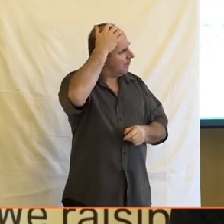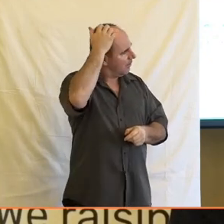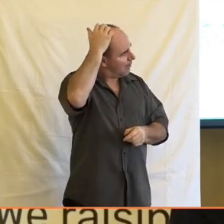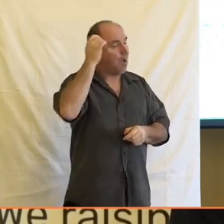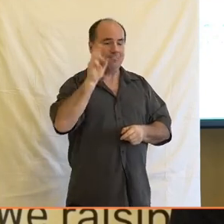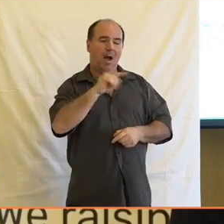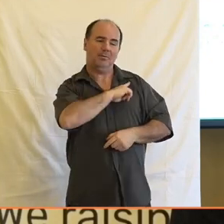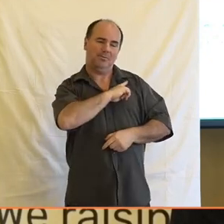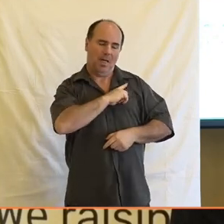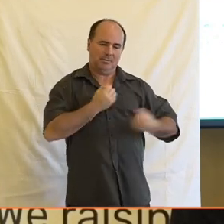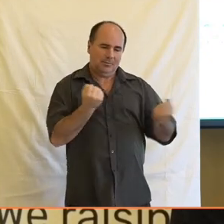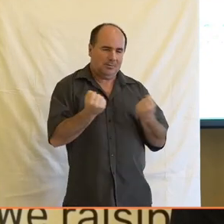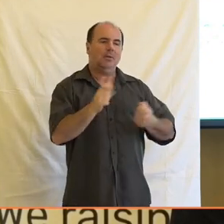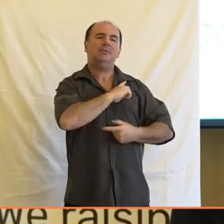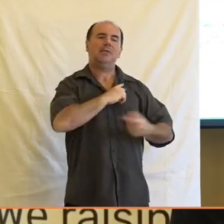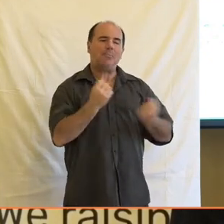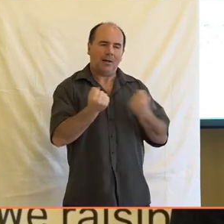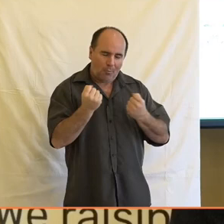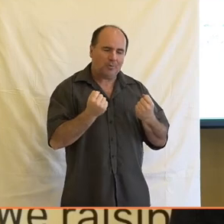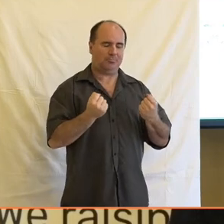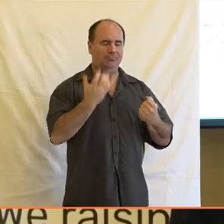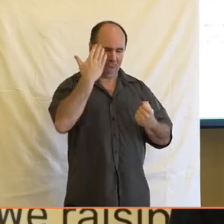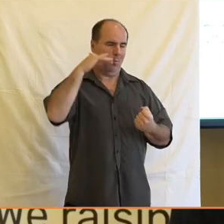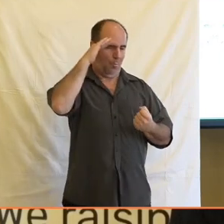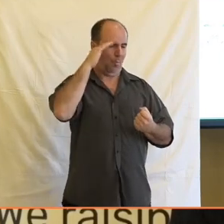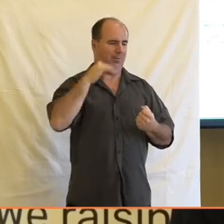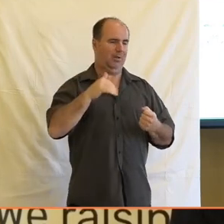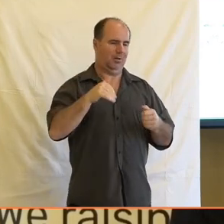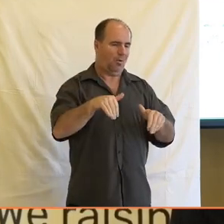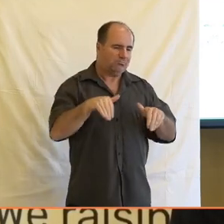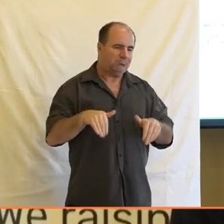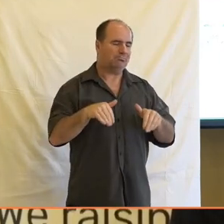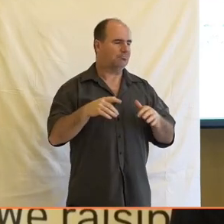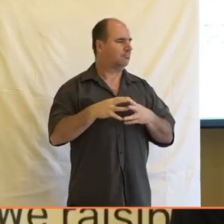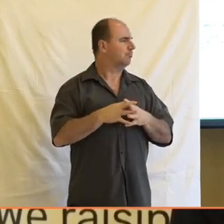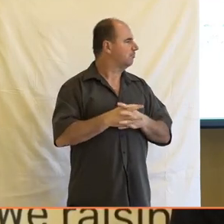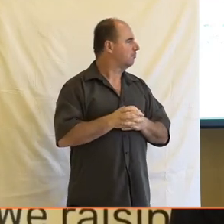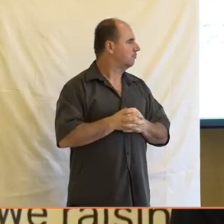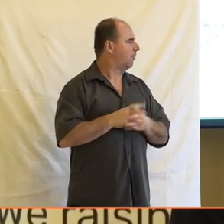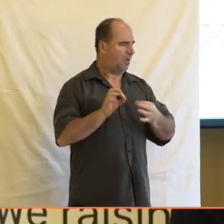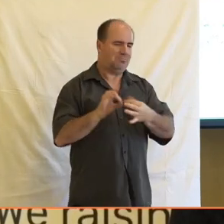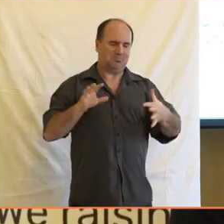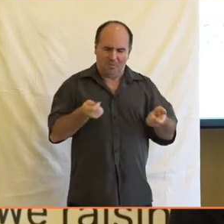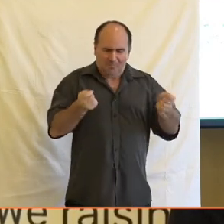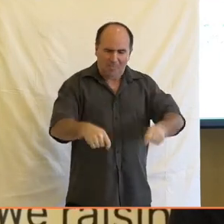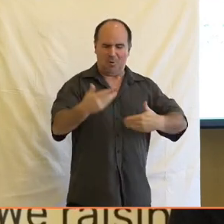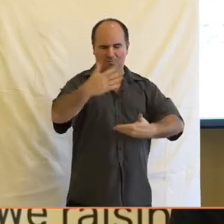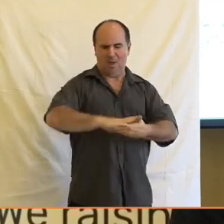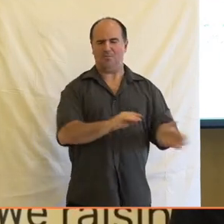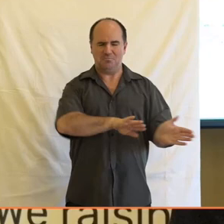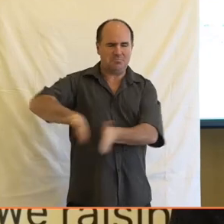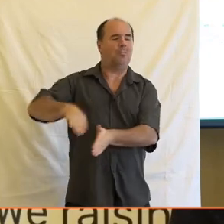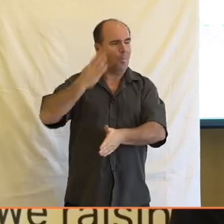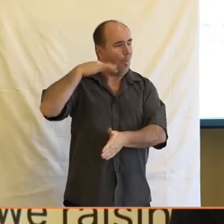mimochodem velmi úzce souvisí s tím předchozím tématem, protože to je ta druhá oblast, kde děti se pokoušíme lépe trénovat a vkomponovat to do té preventivní